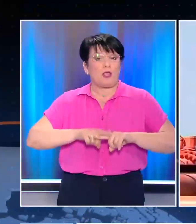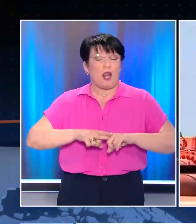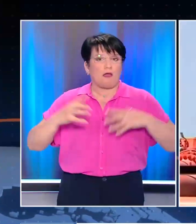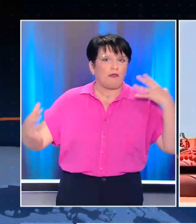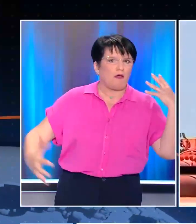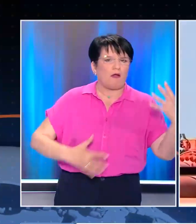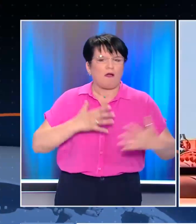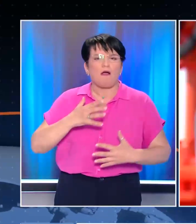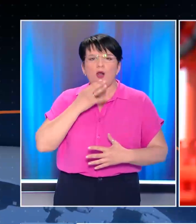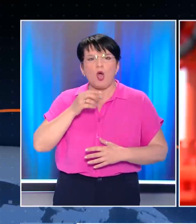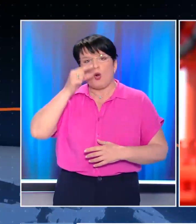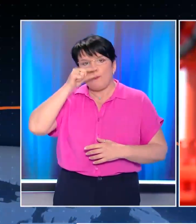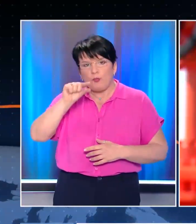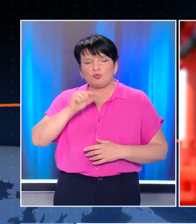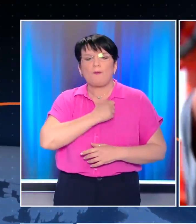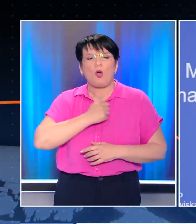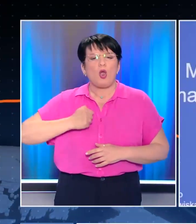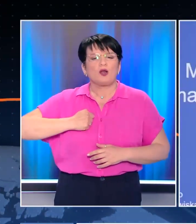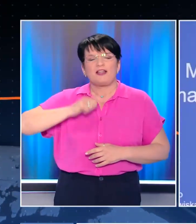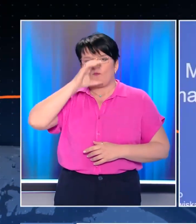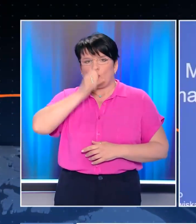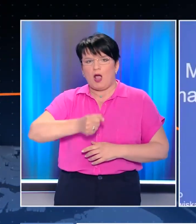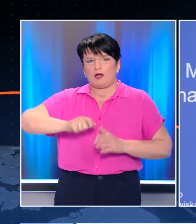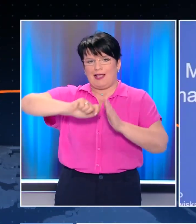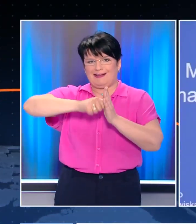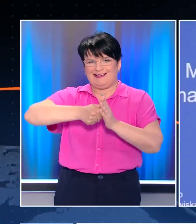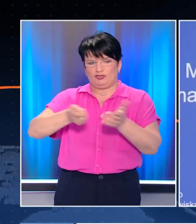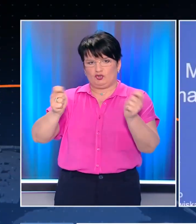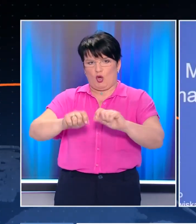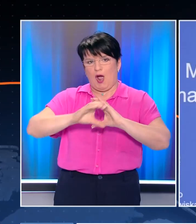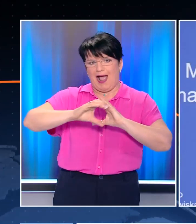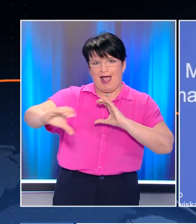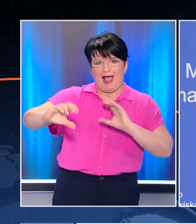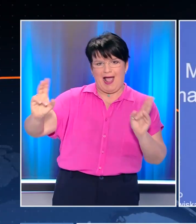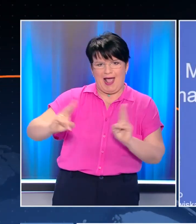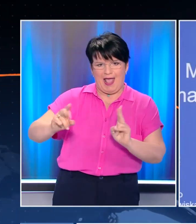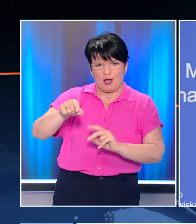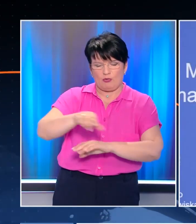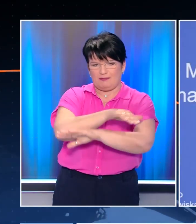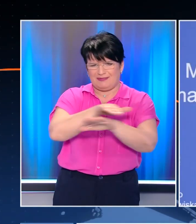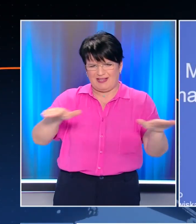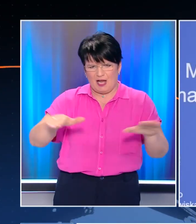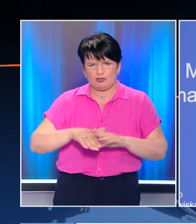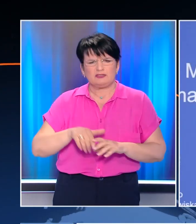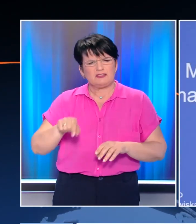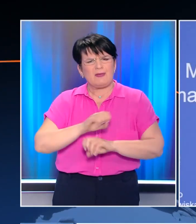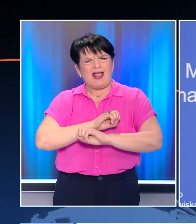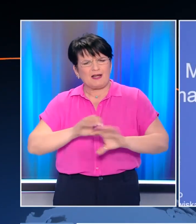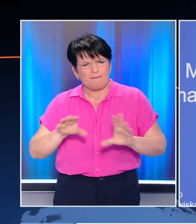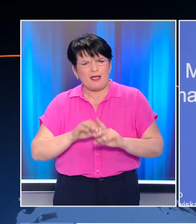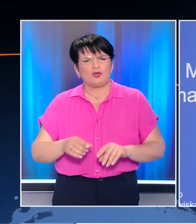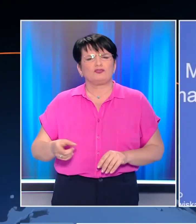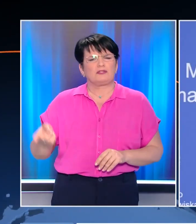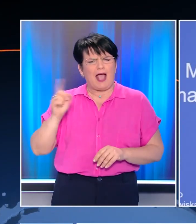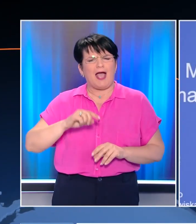κλείνοντας τη στρόφηγα του αερίου σε Πολωνία και Βουλγαρία. Συνάγερμος έχει σημάνει στην Ευρώπη και